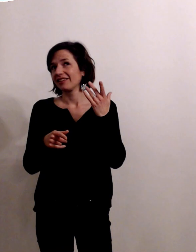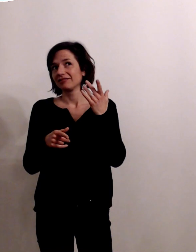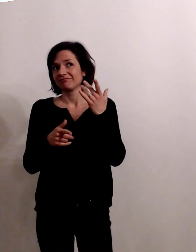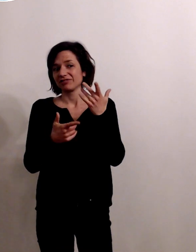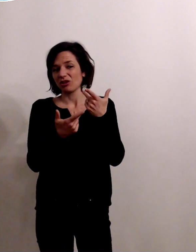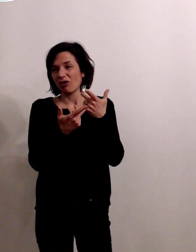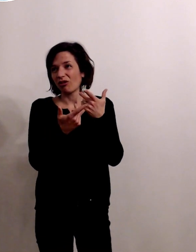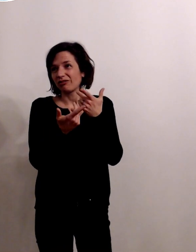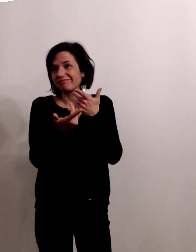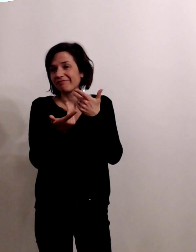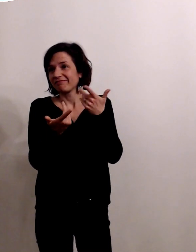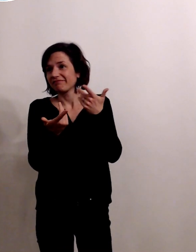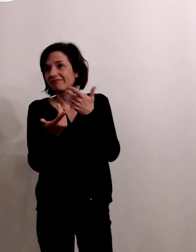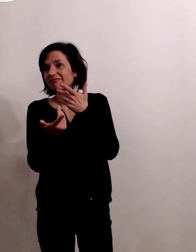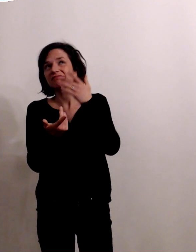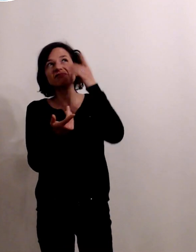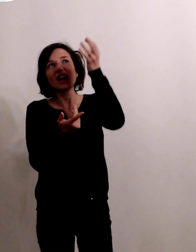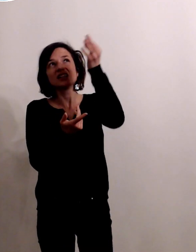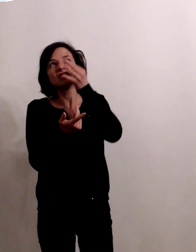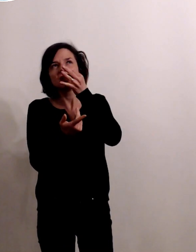que précoce ça voudrait dire trop tôt